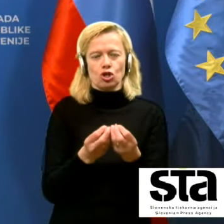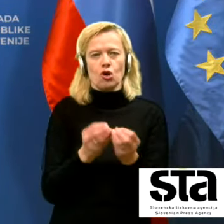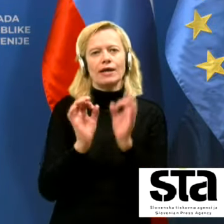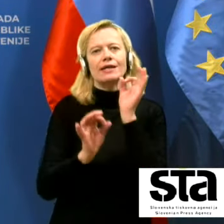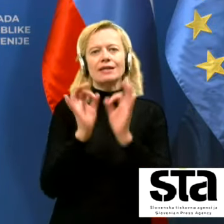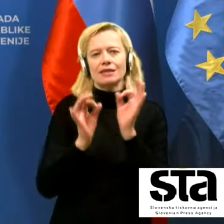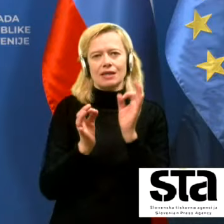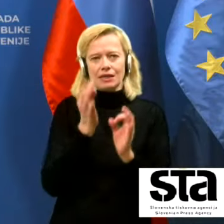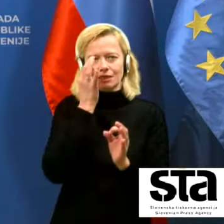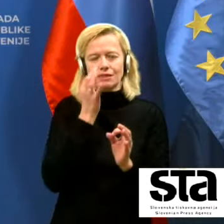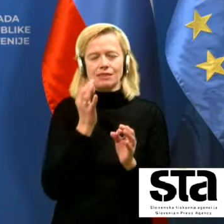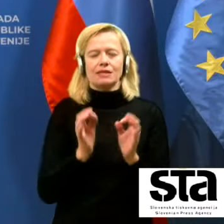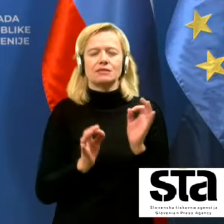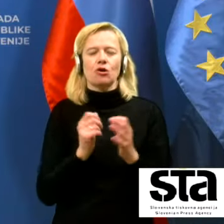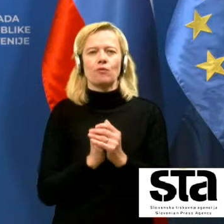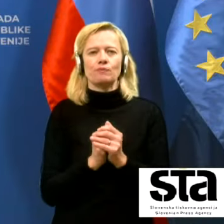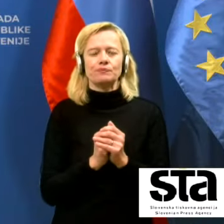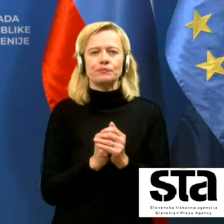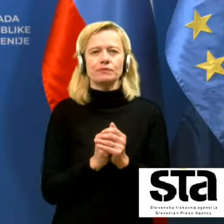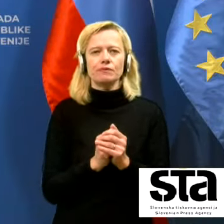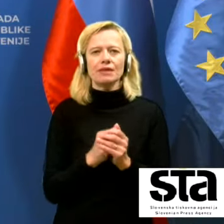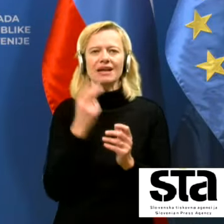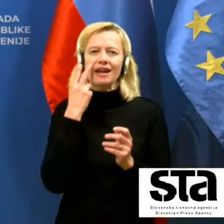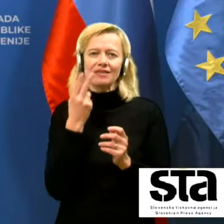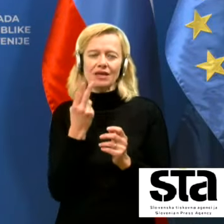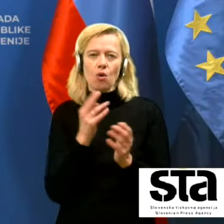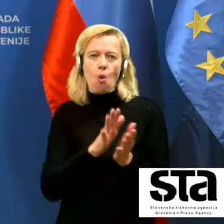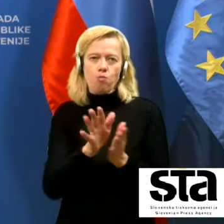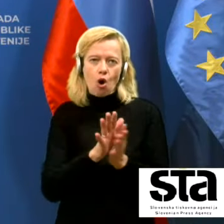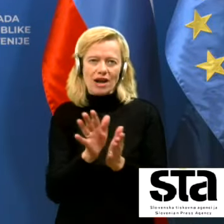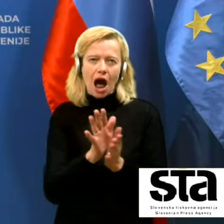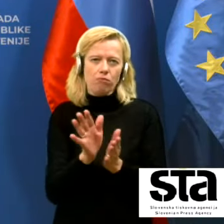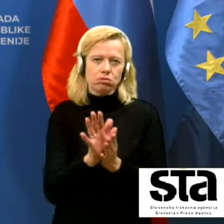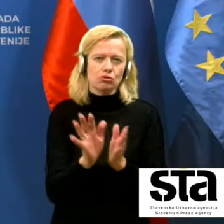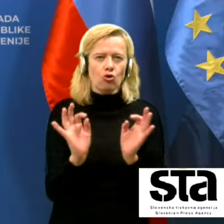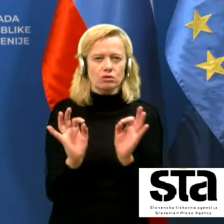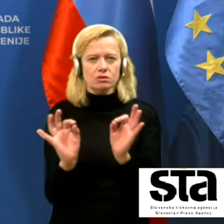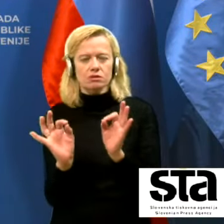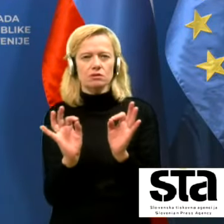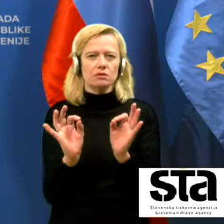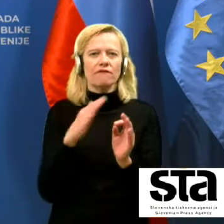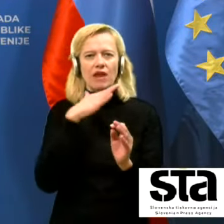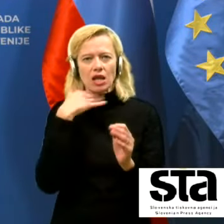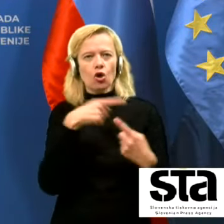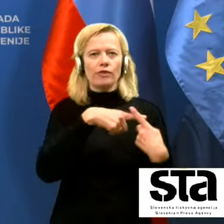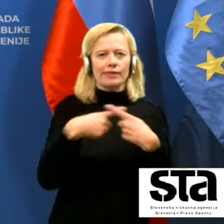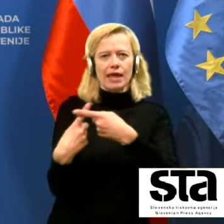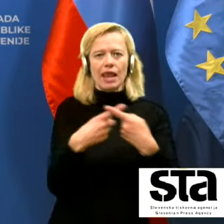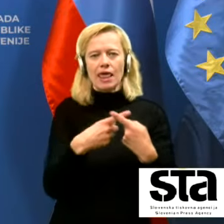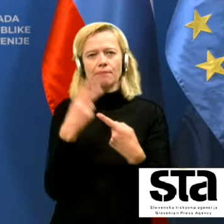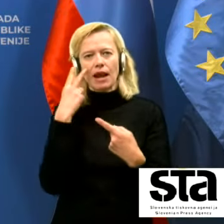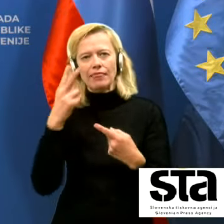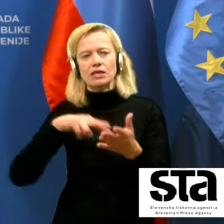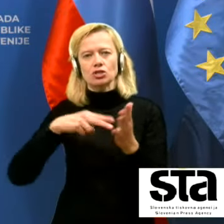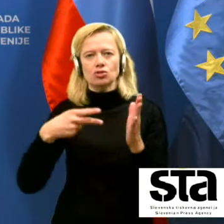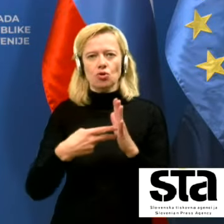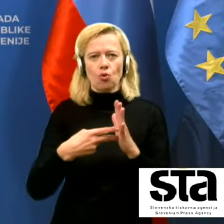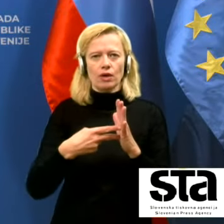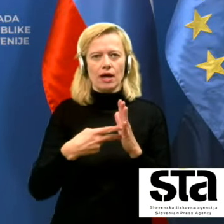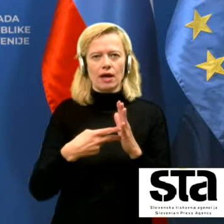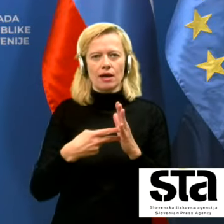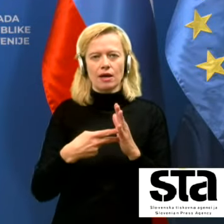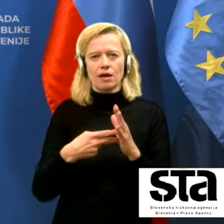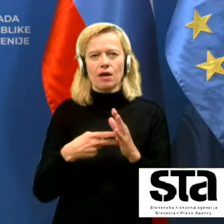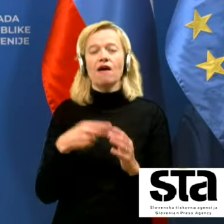Glede njihove uporabnosti smo že večkrat govorili, bilo je veliko dilem strani stroke, zato je ne samo v